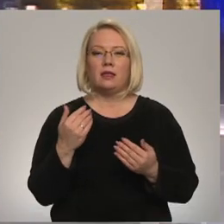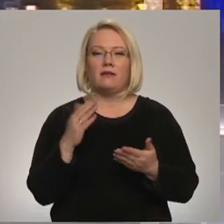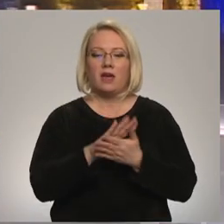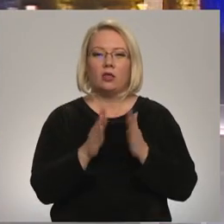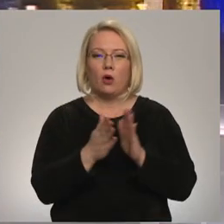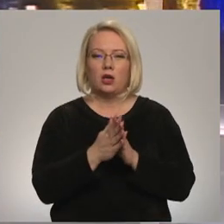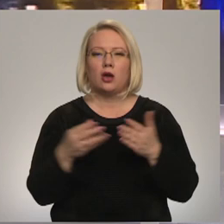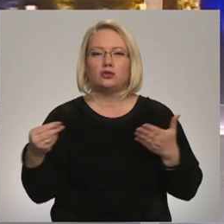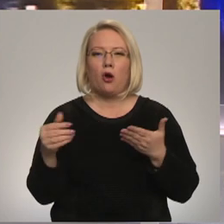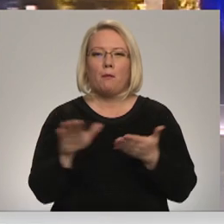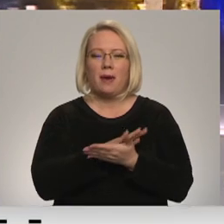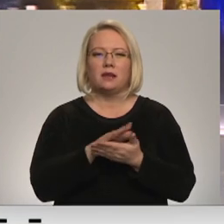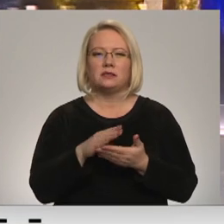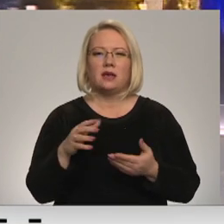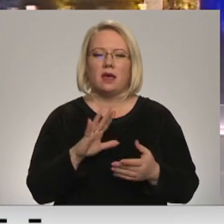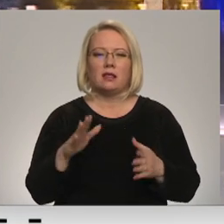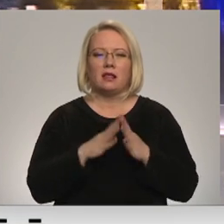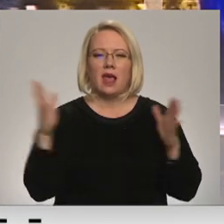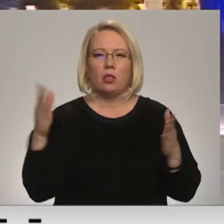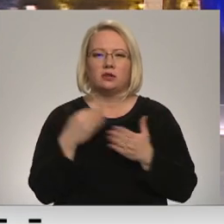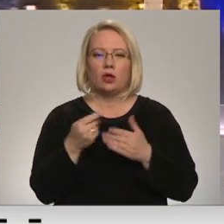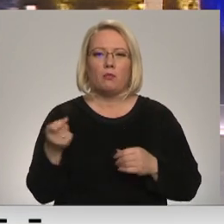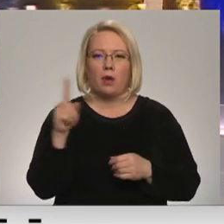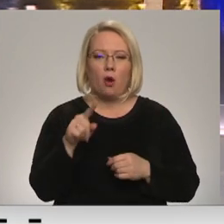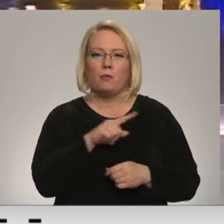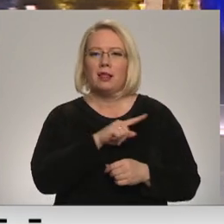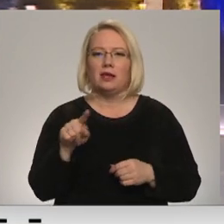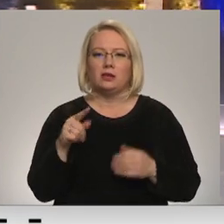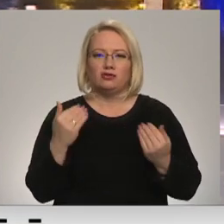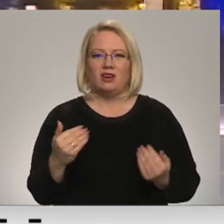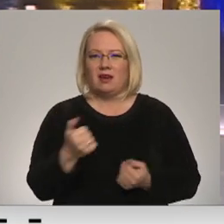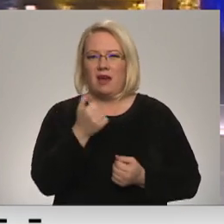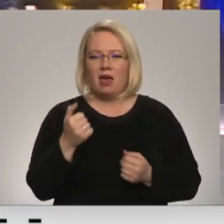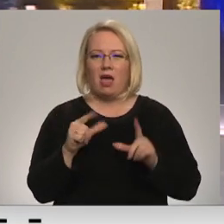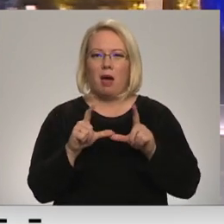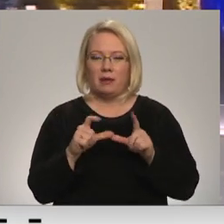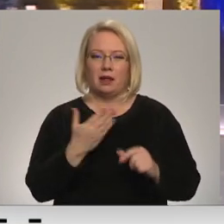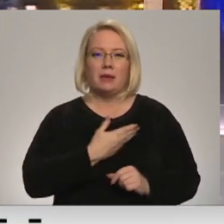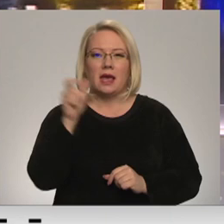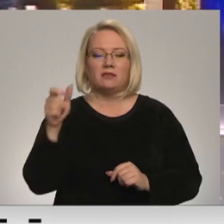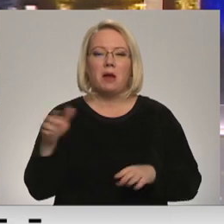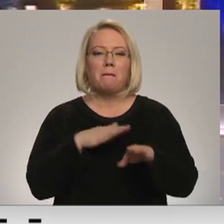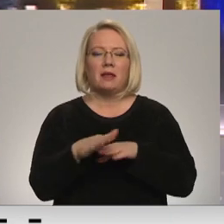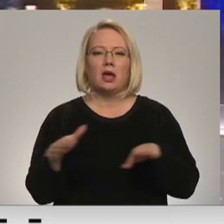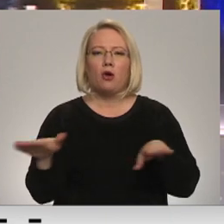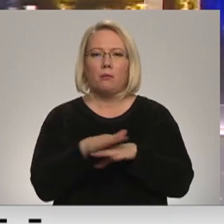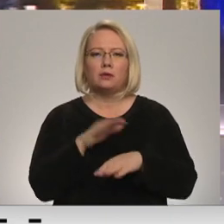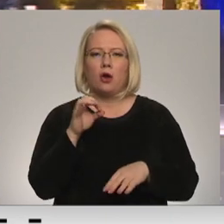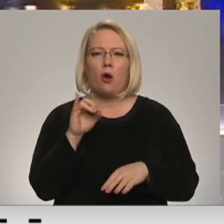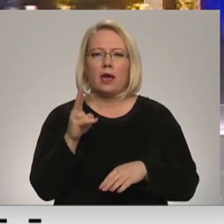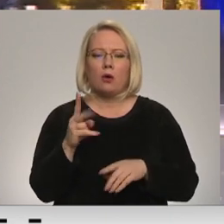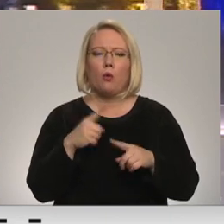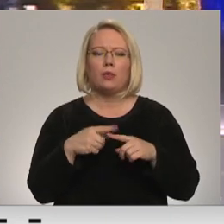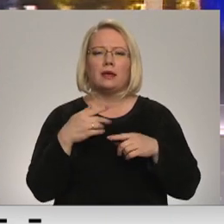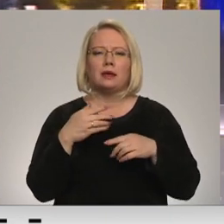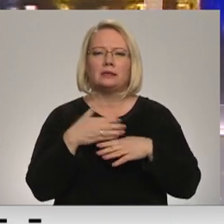energocēnu pieaugumu laikposmā līdz šā gada aprīlim. Iedzīvotājiem pilnībā kompensēja sojīkā un elektrības sadalst